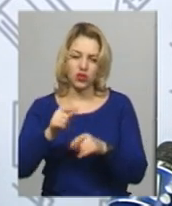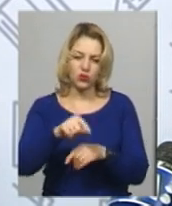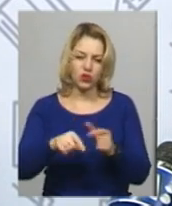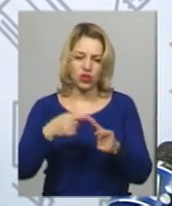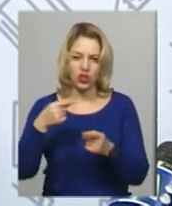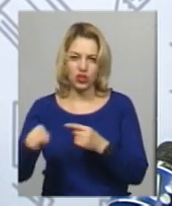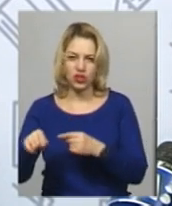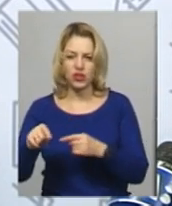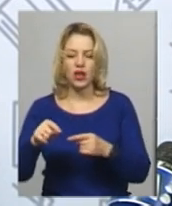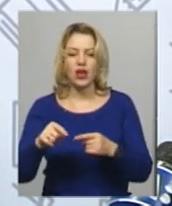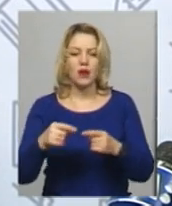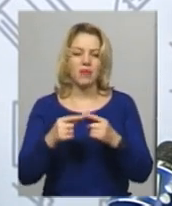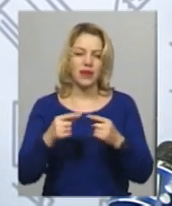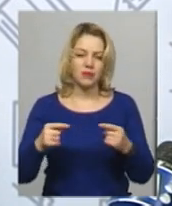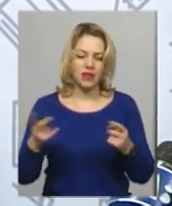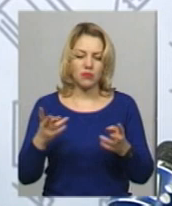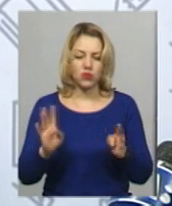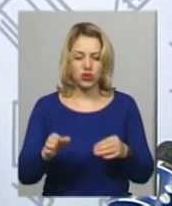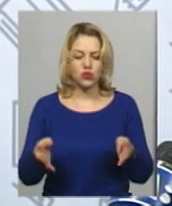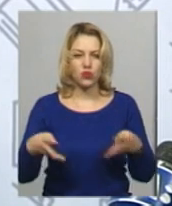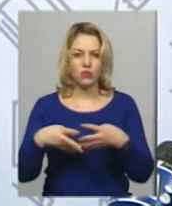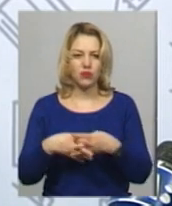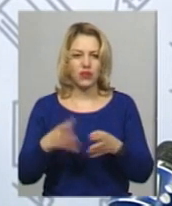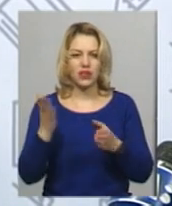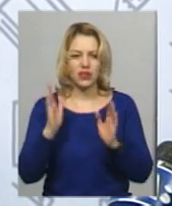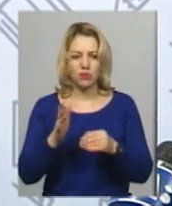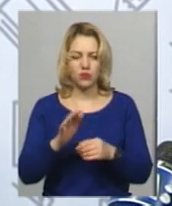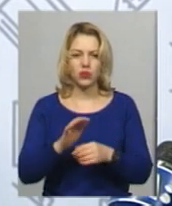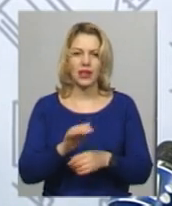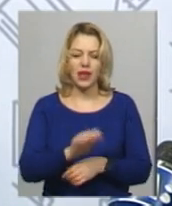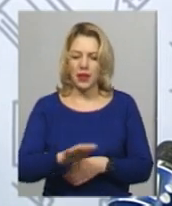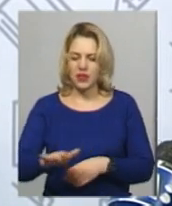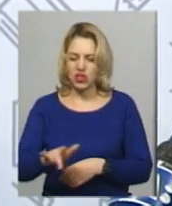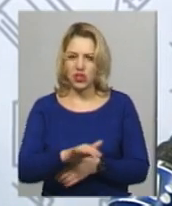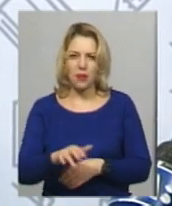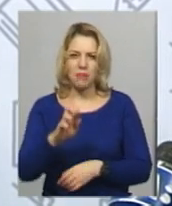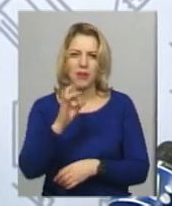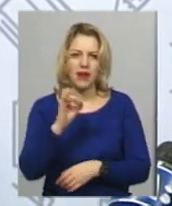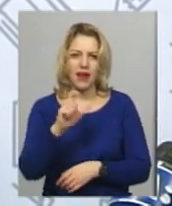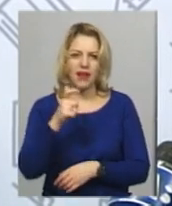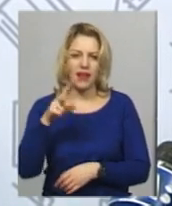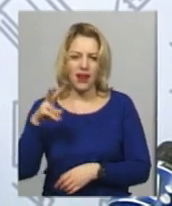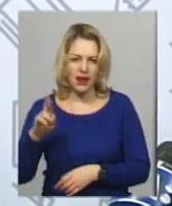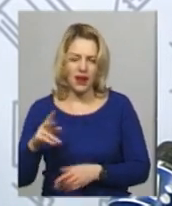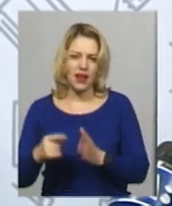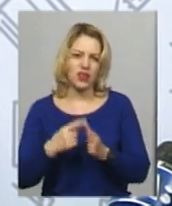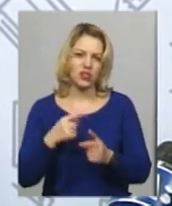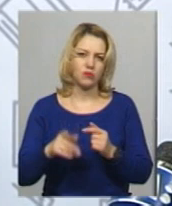комбінувати, який предмет вона буде складати рельєфно-кравковим шрифтом Брайля, а який предмет буде